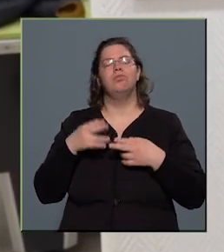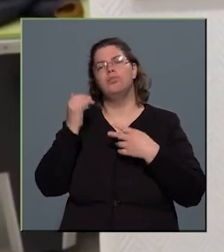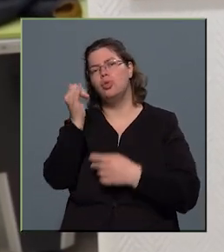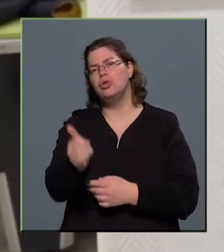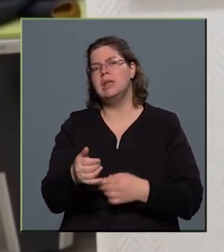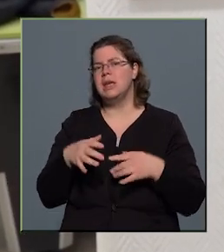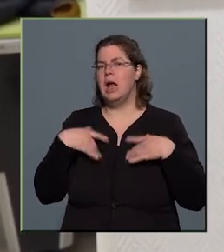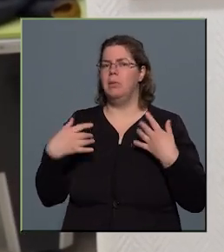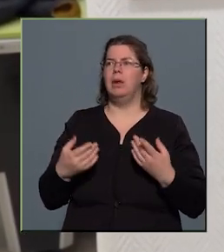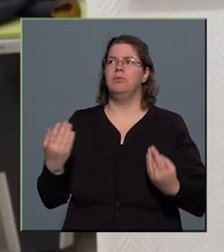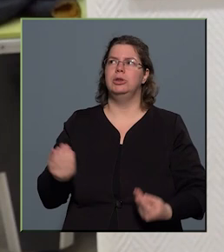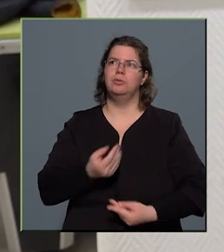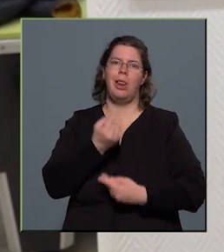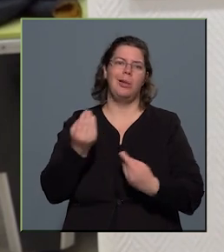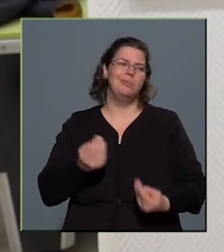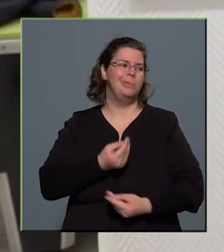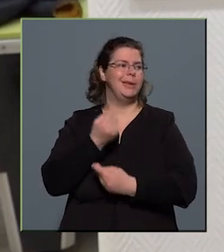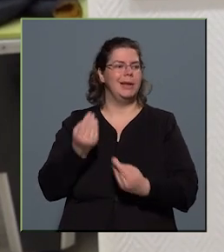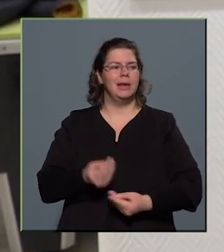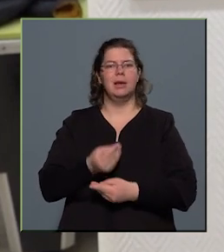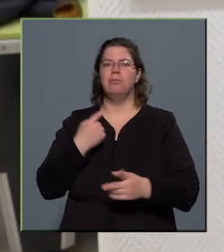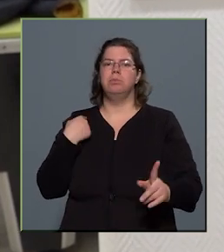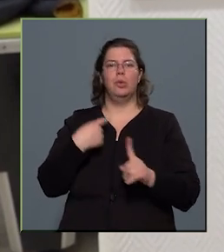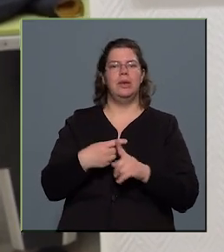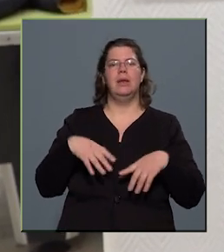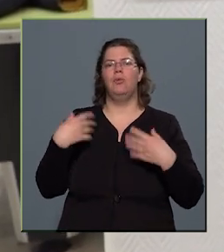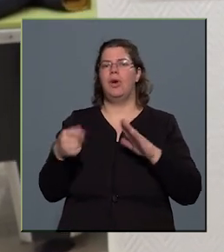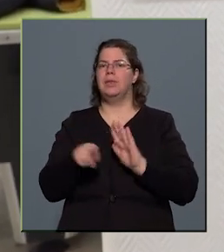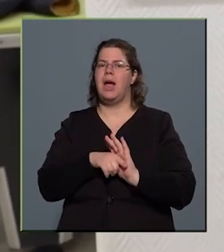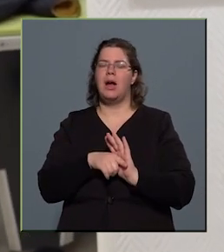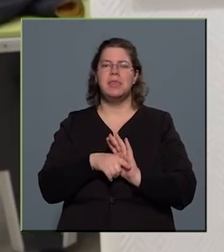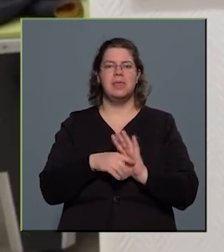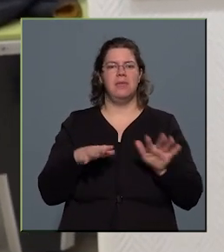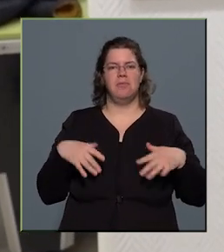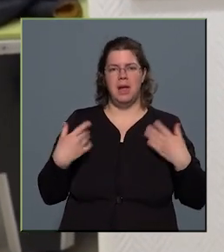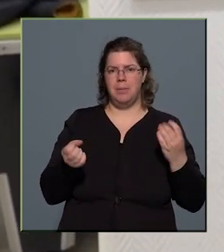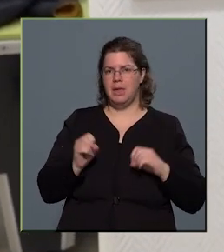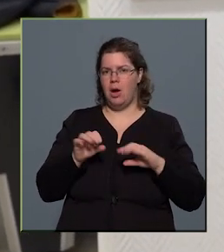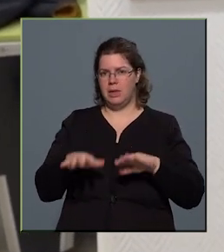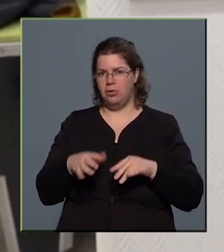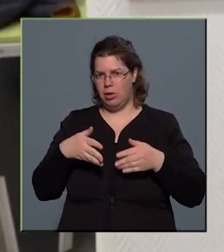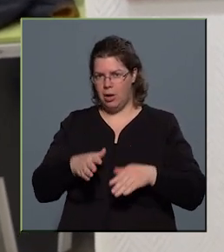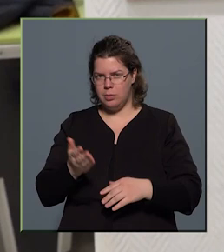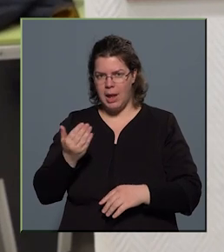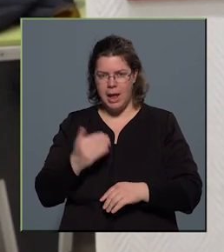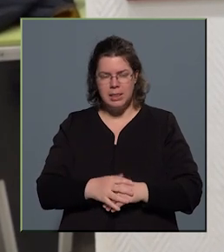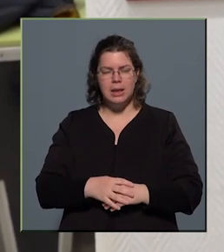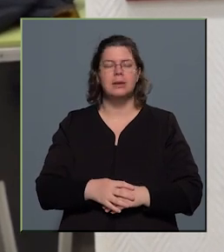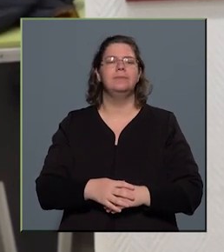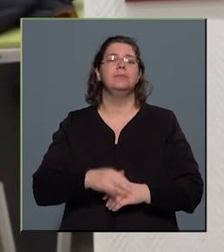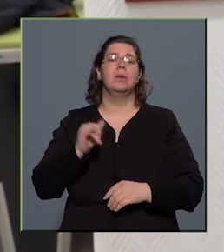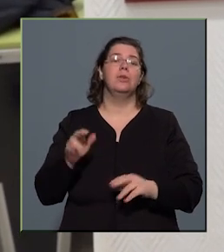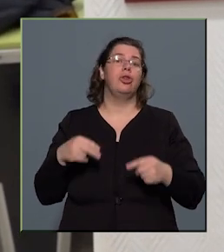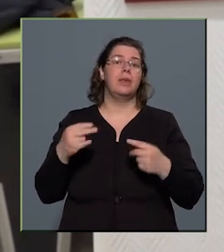valamilyen pozitív vagy negatív élmény hatására születnek, és